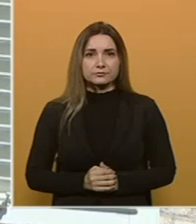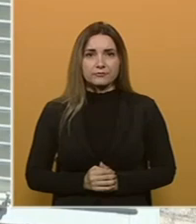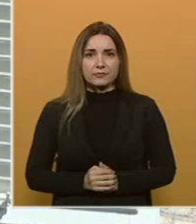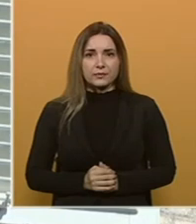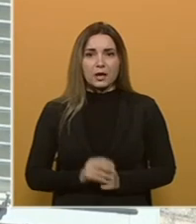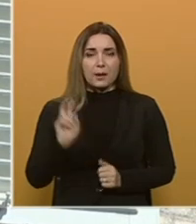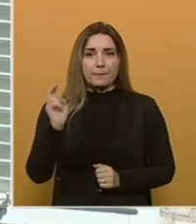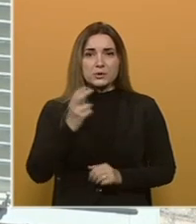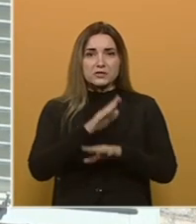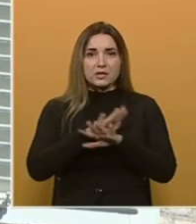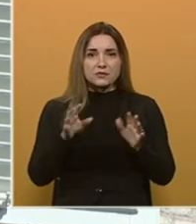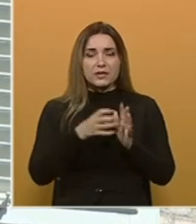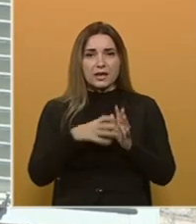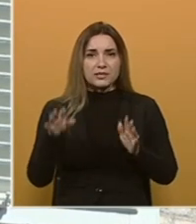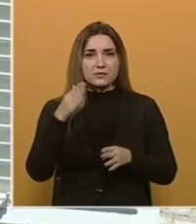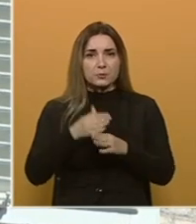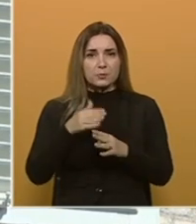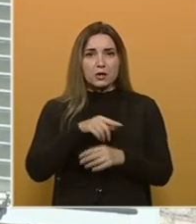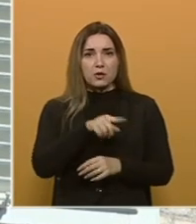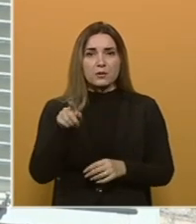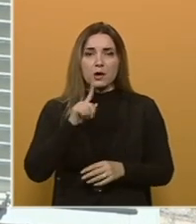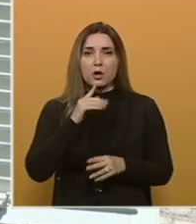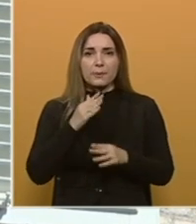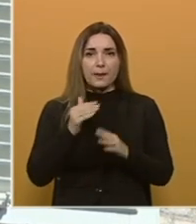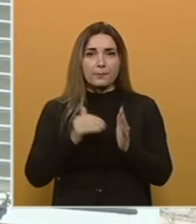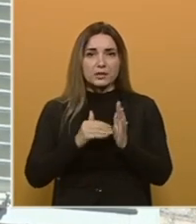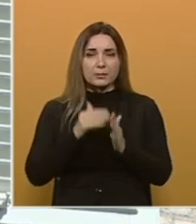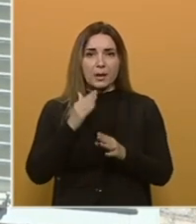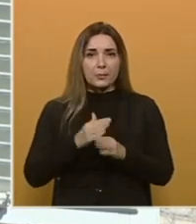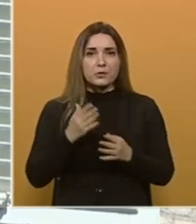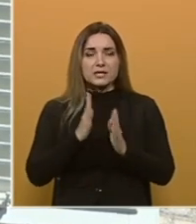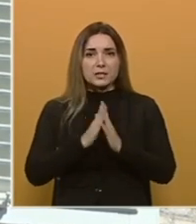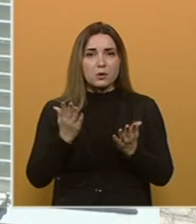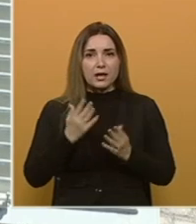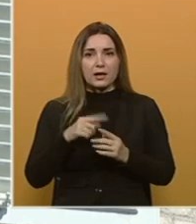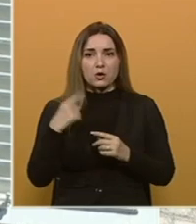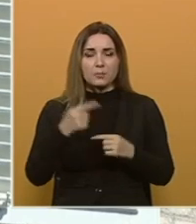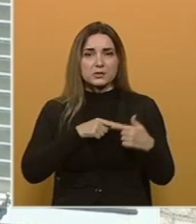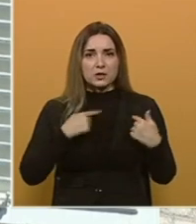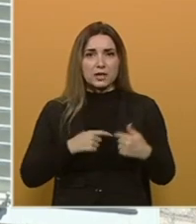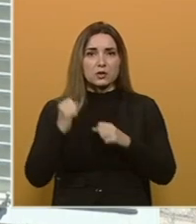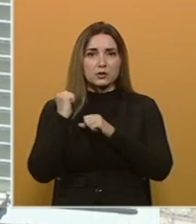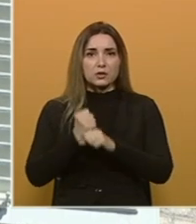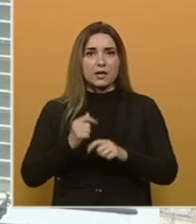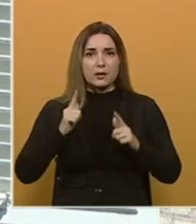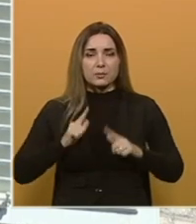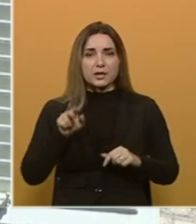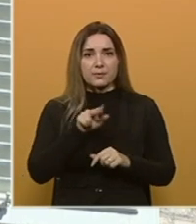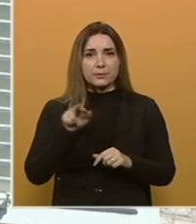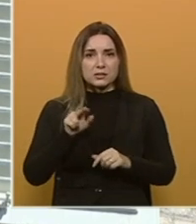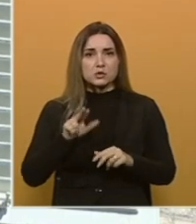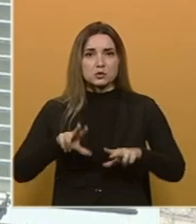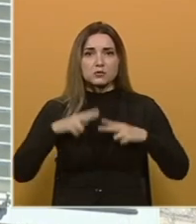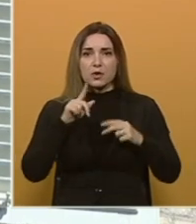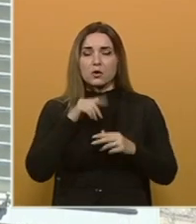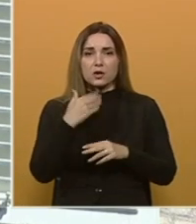Pozivam sve da nastave pomagati onima kojima je potrebna pomoć i da se mole kako bi dialog i solidarnost donijeli miran i bratski suživot koji